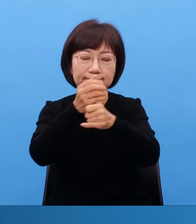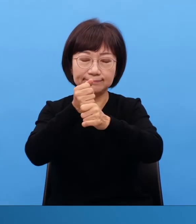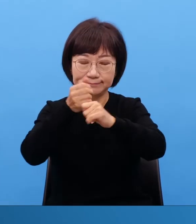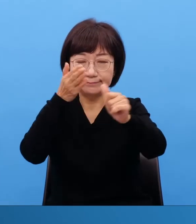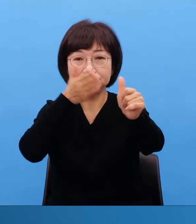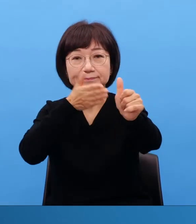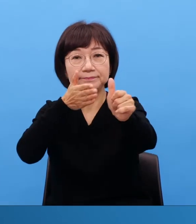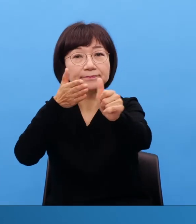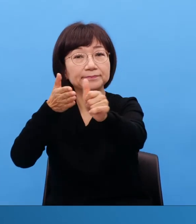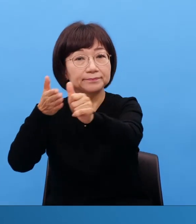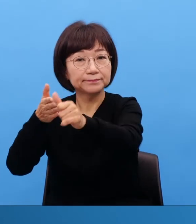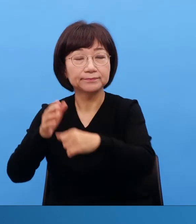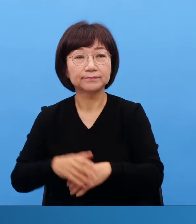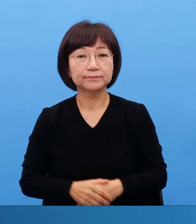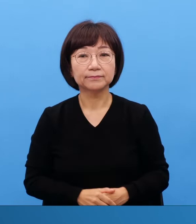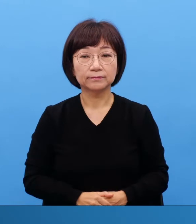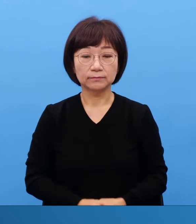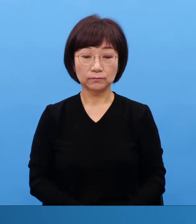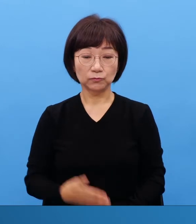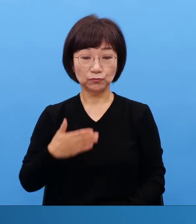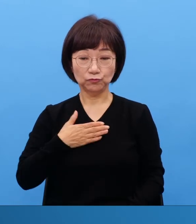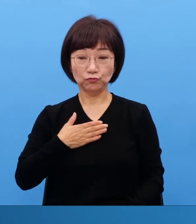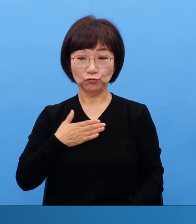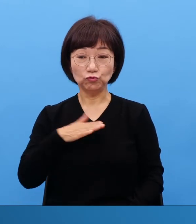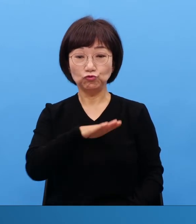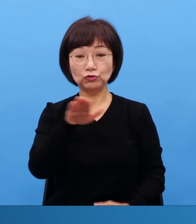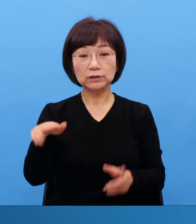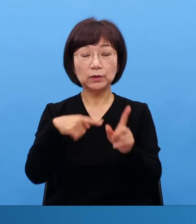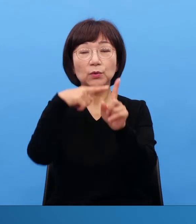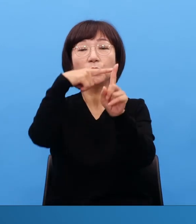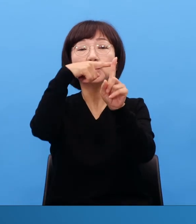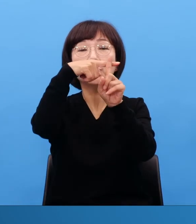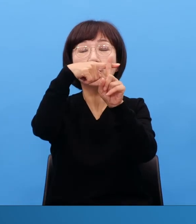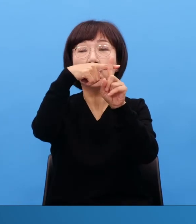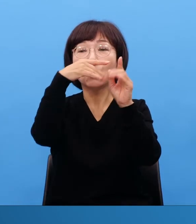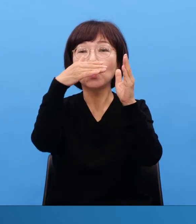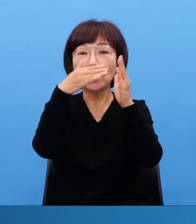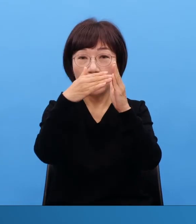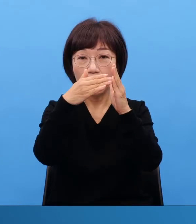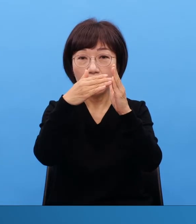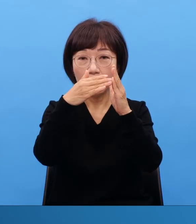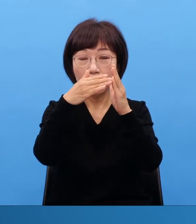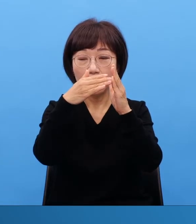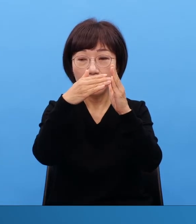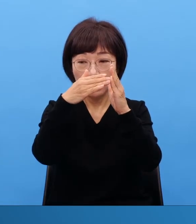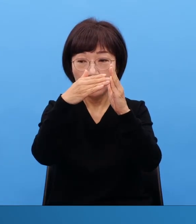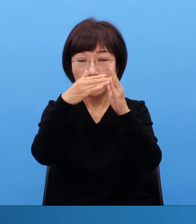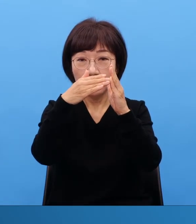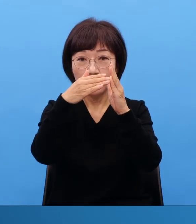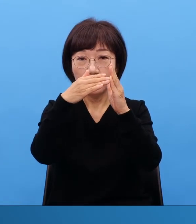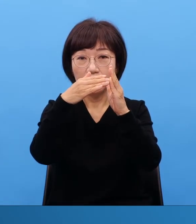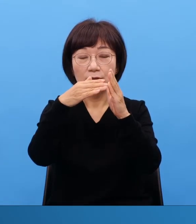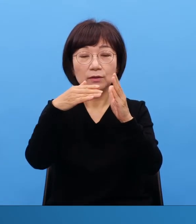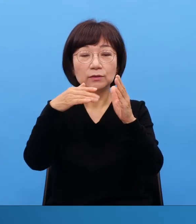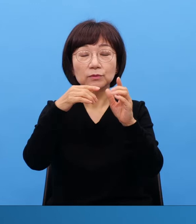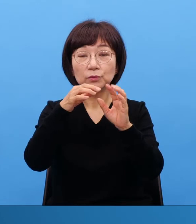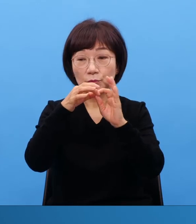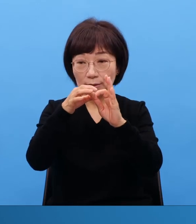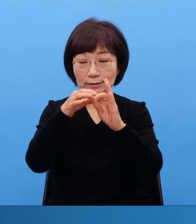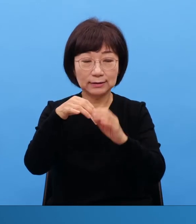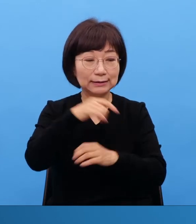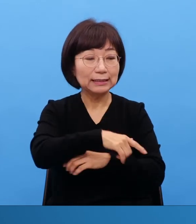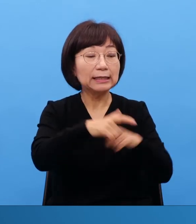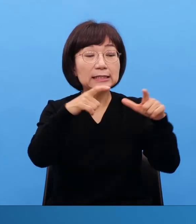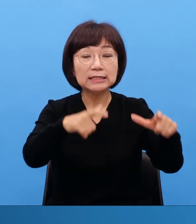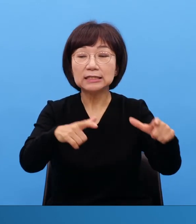우리 교회를 통해서 많은 것을 하겠다는 게 아니고 우리 교회를 통해서 이 지역에